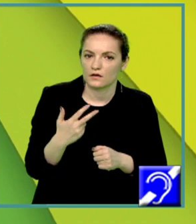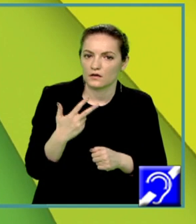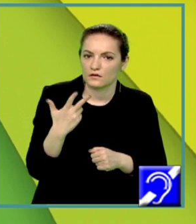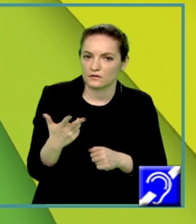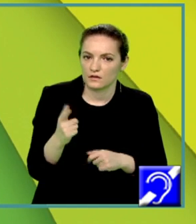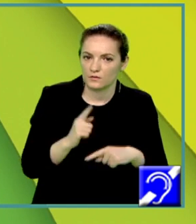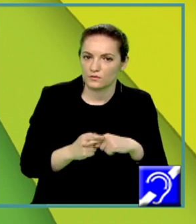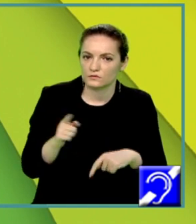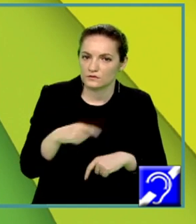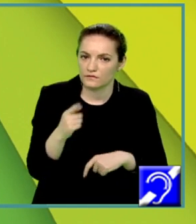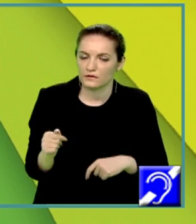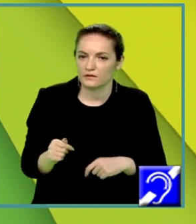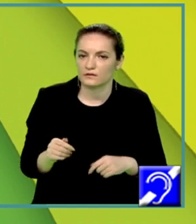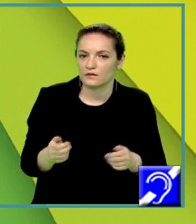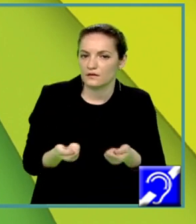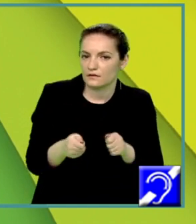închis în 3.